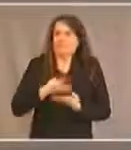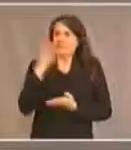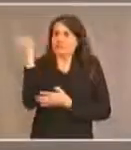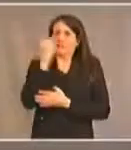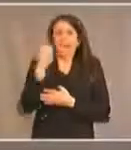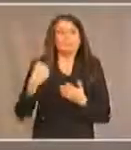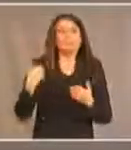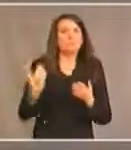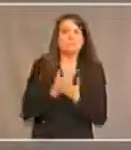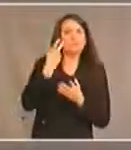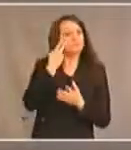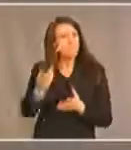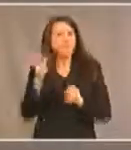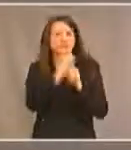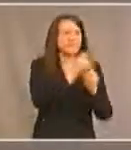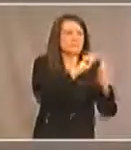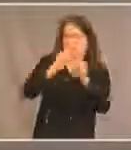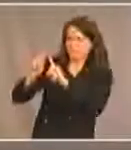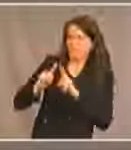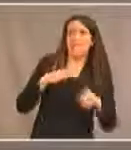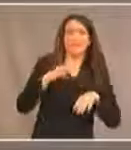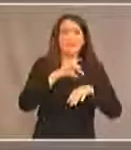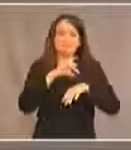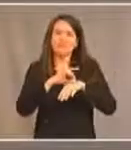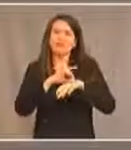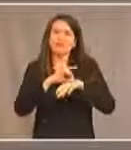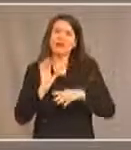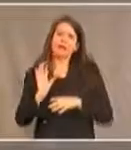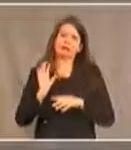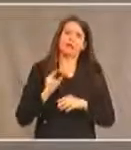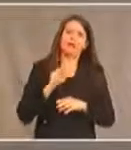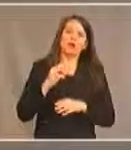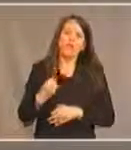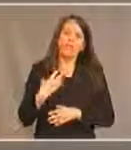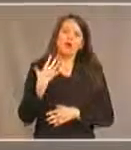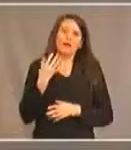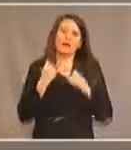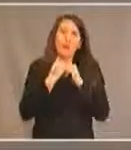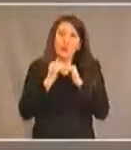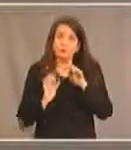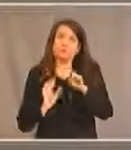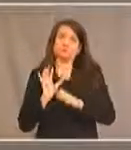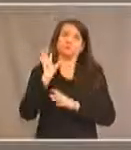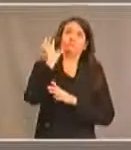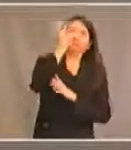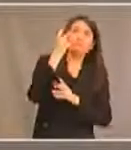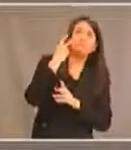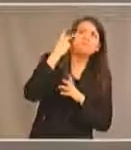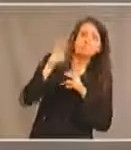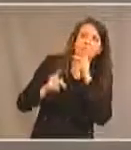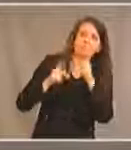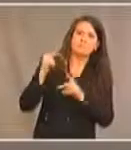Mais pendant notre séjour à Whitehorse, nous avons eu l'occasion de rencontrer des représentants des détenteurs de traités